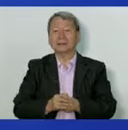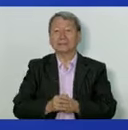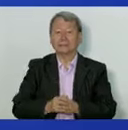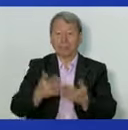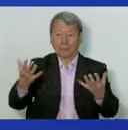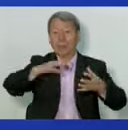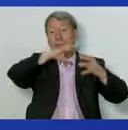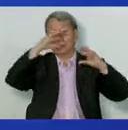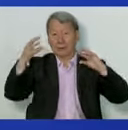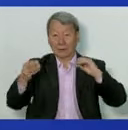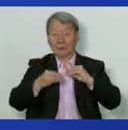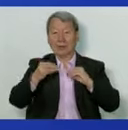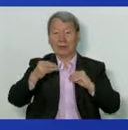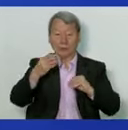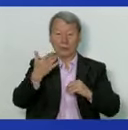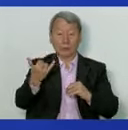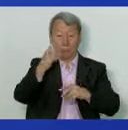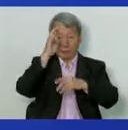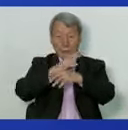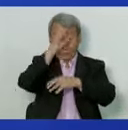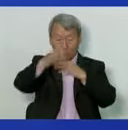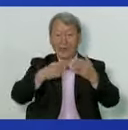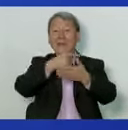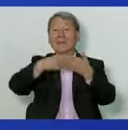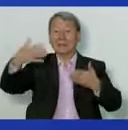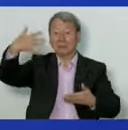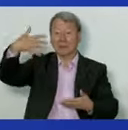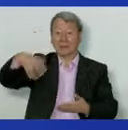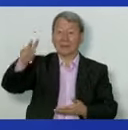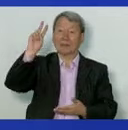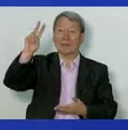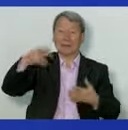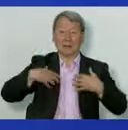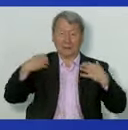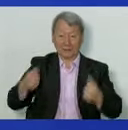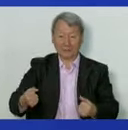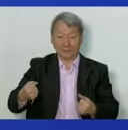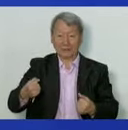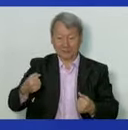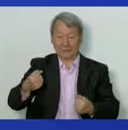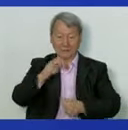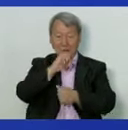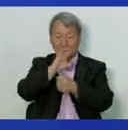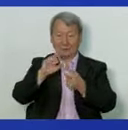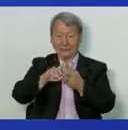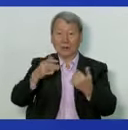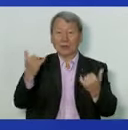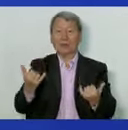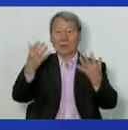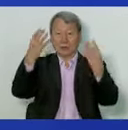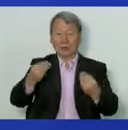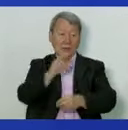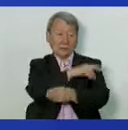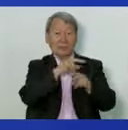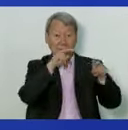Таким образом, за последние сутки выписано 52 пациента с выздоровлением, на сегодня